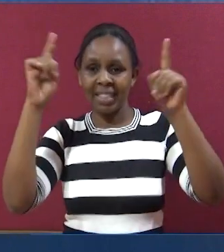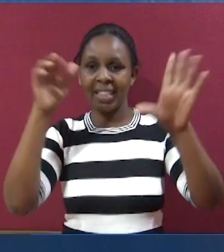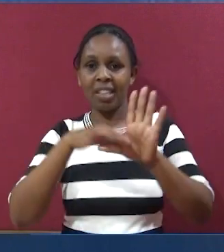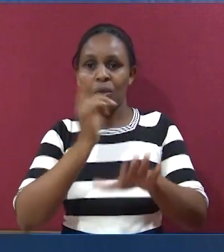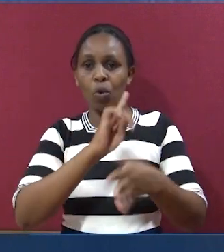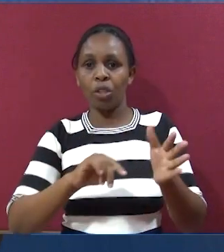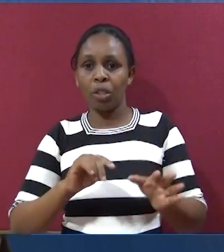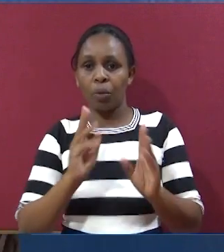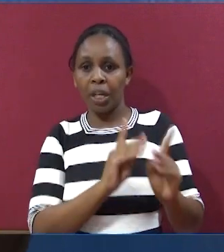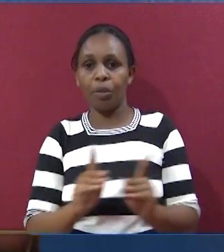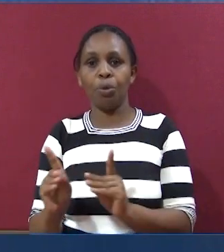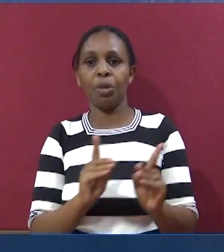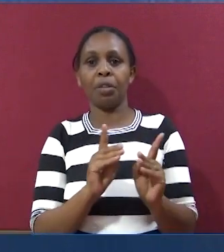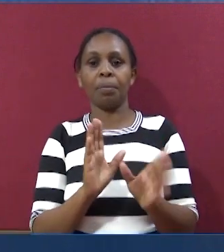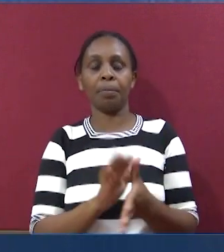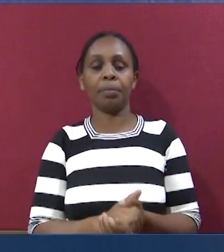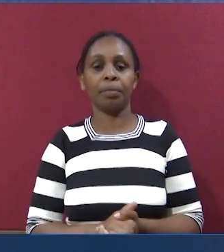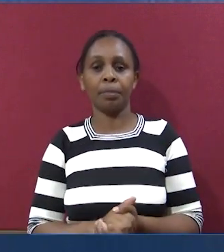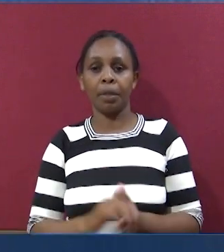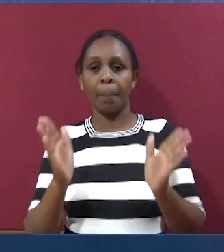succeed in whatever we are doing.